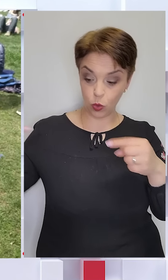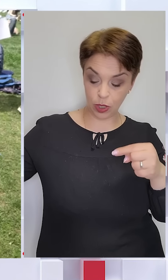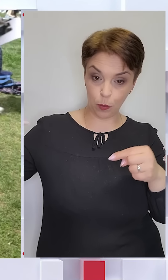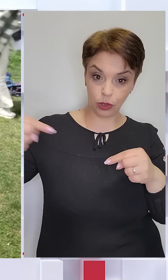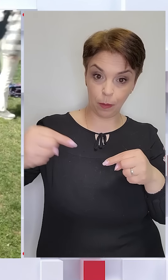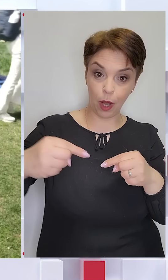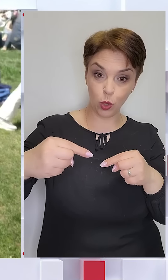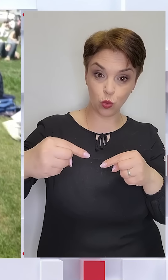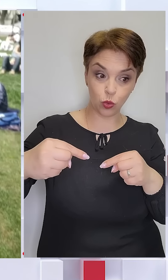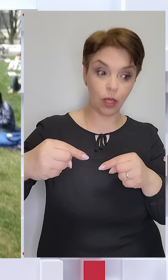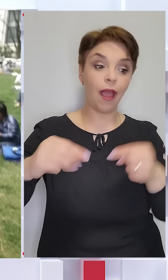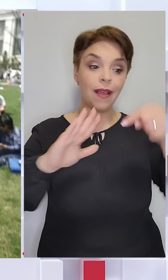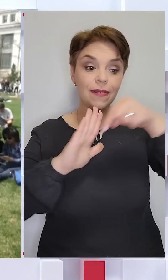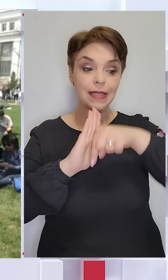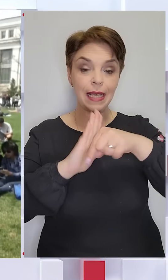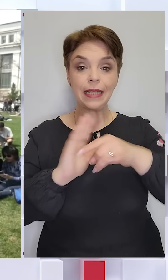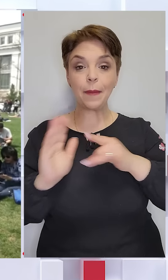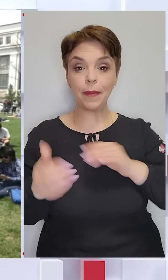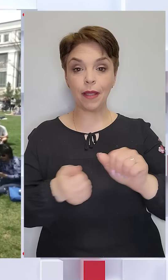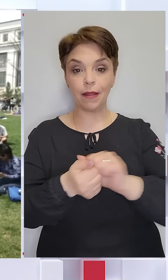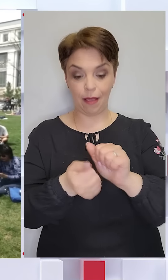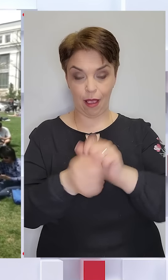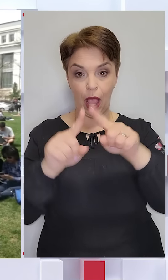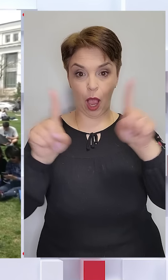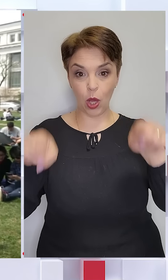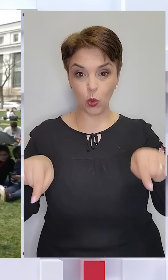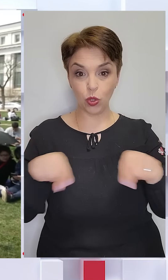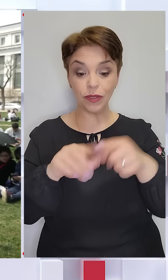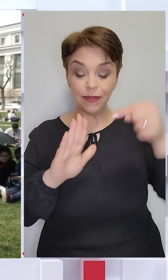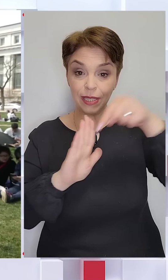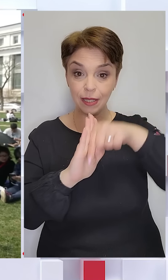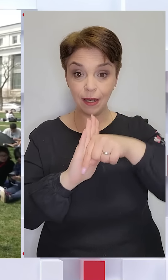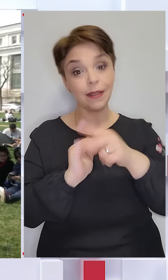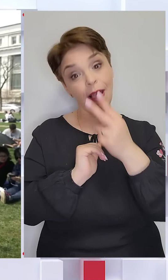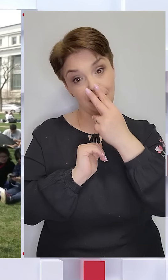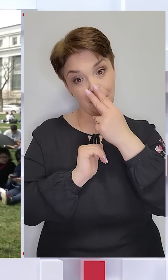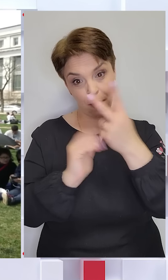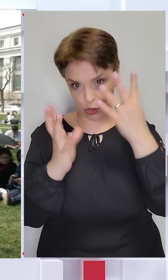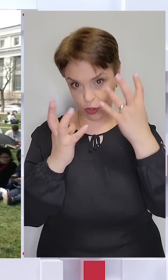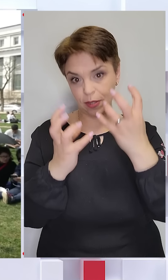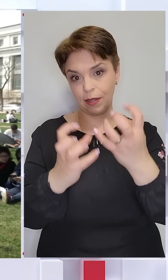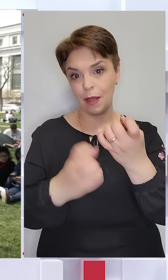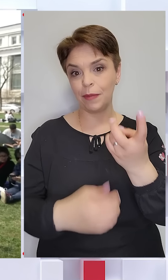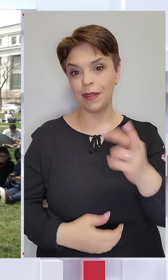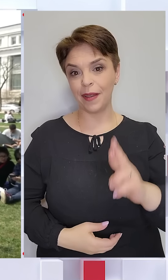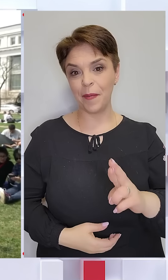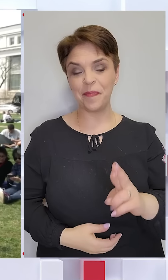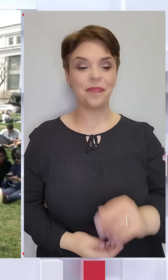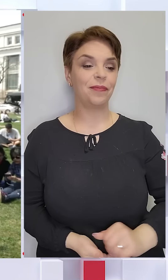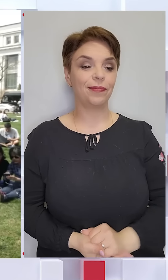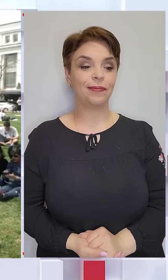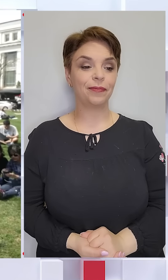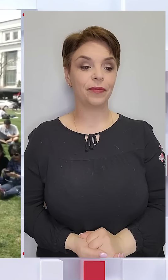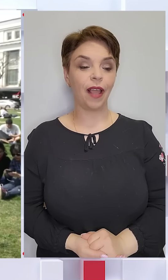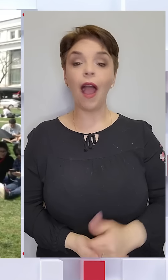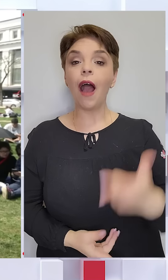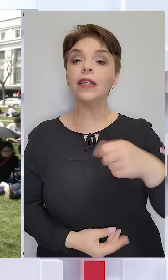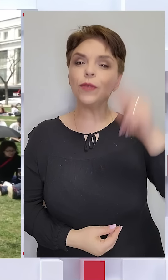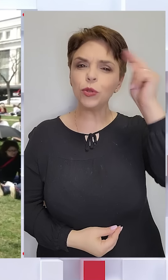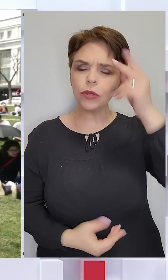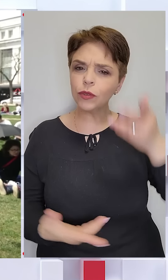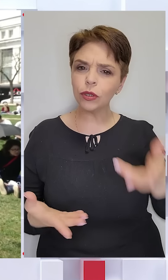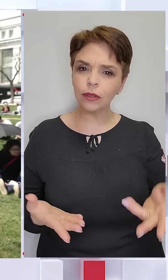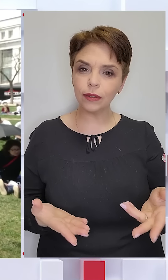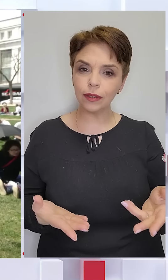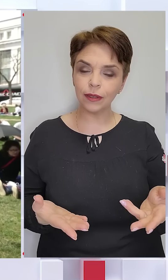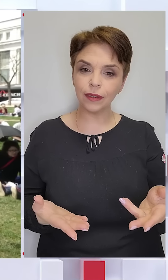потрапляє сюди. Усередині білий аркуш. Ви дивитеся всередину і бачите затемнення. Де ви цього навчилися?